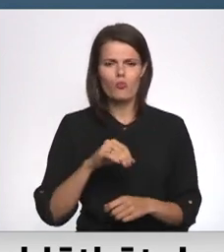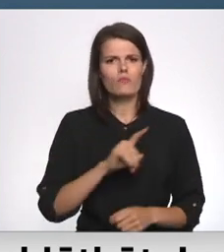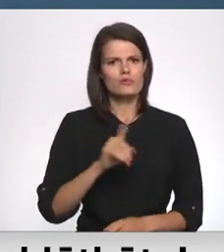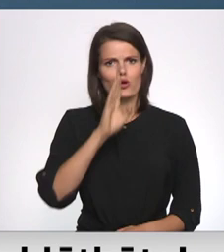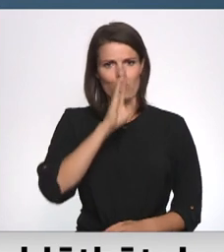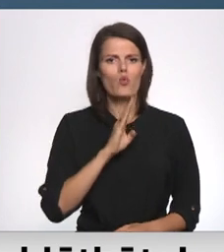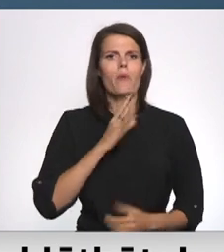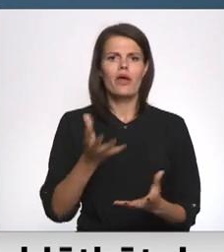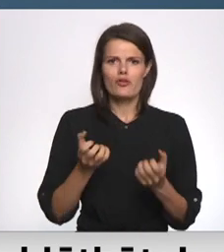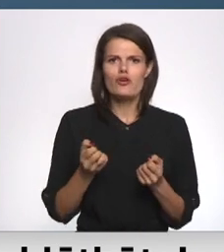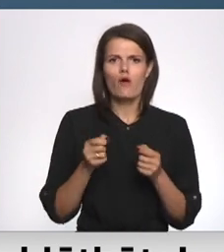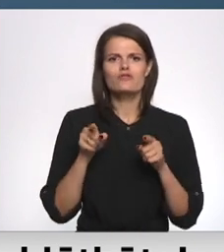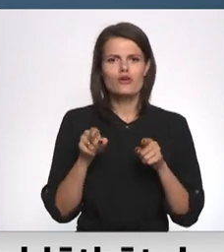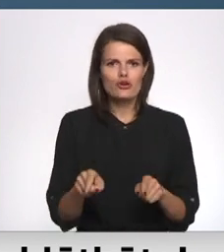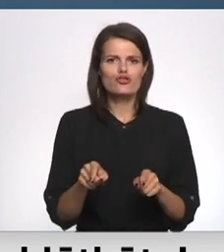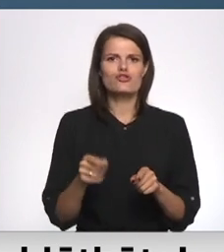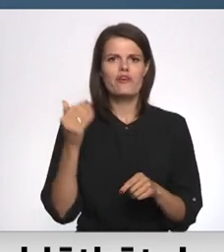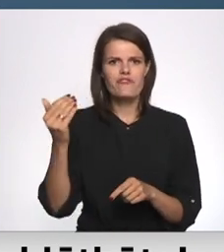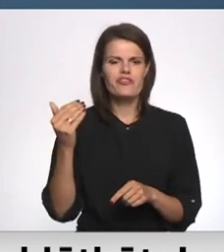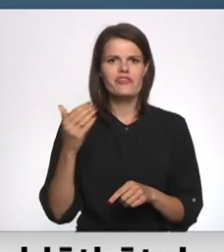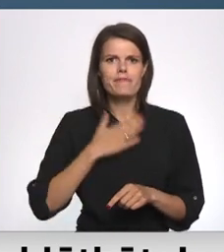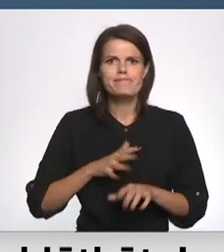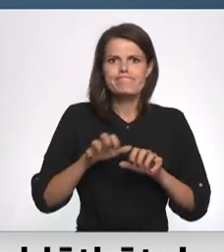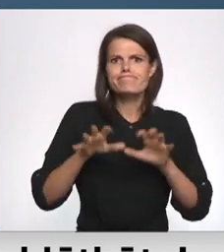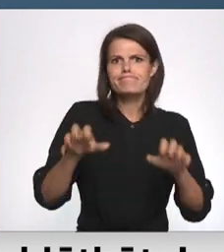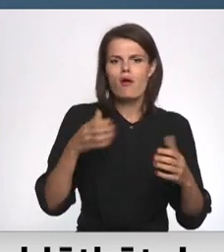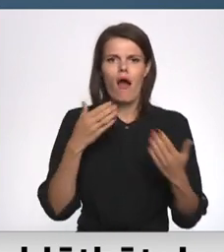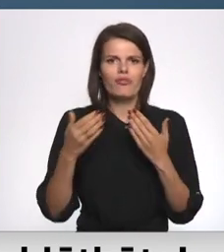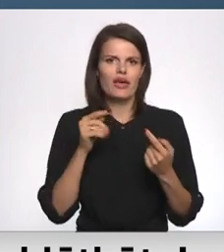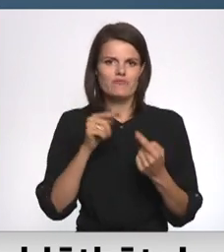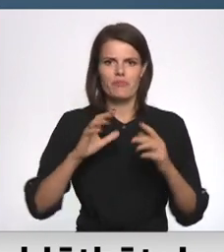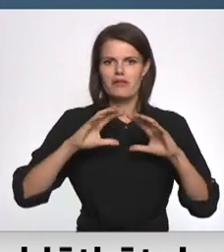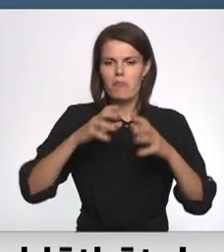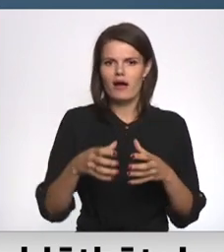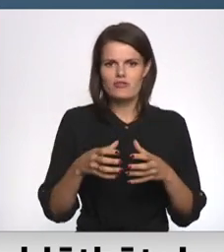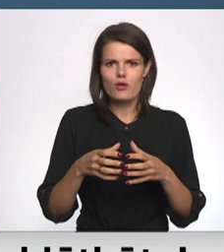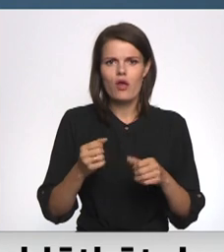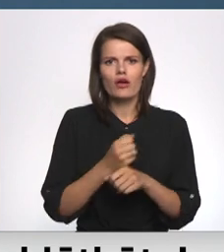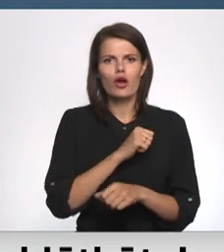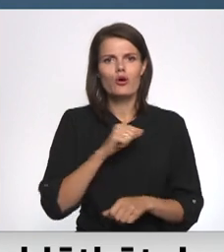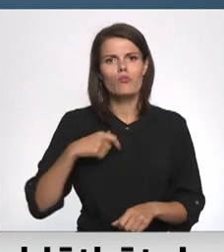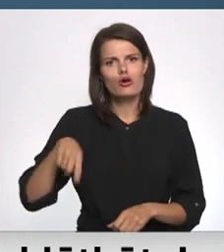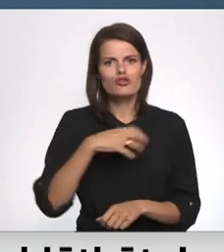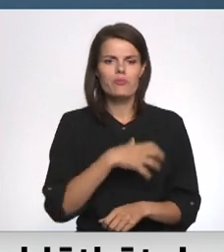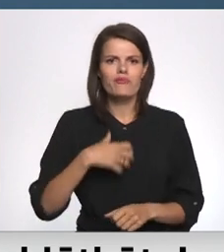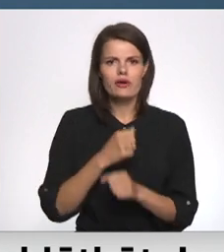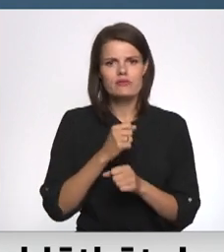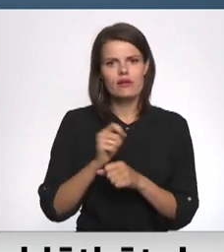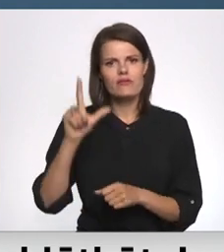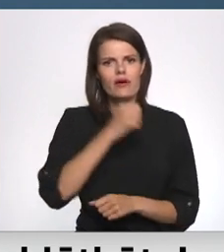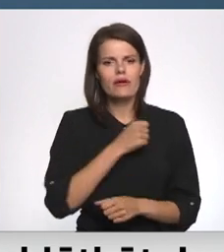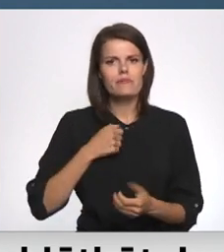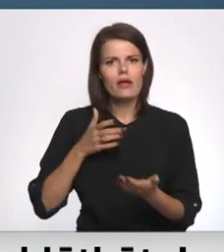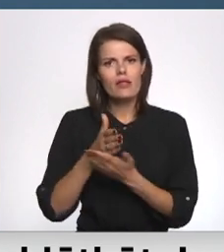nopietni šie viņa neoimperialistiskā attieksme pret pasauli katrā aspektā, gan pašiem darbojoties militāri,